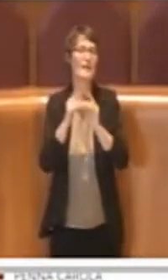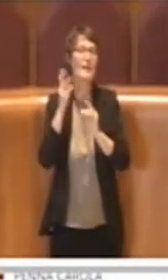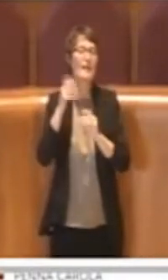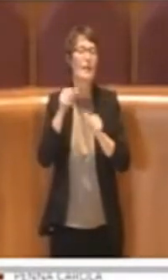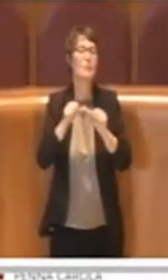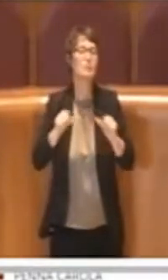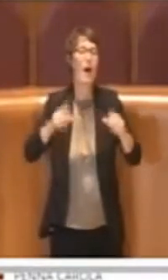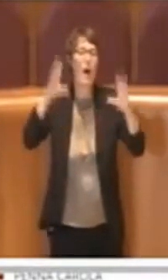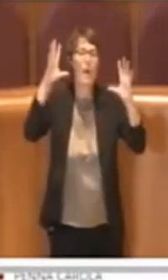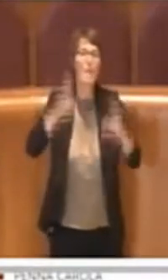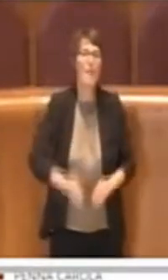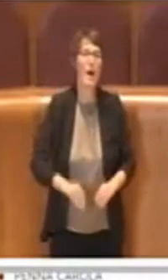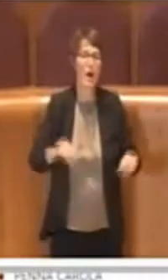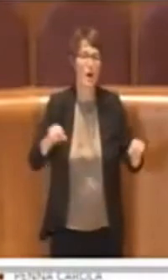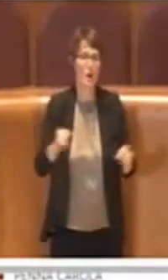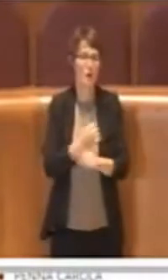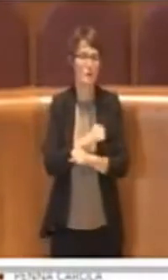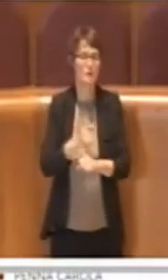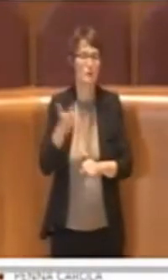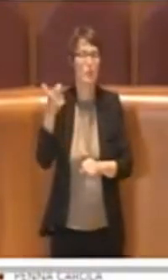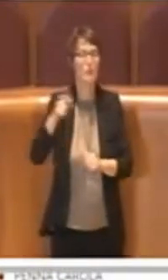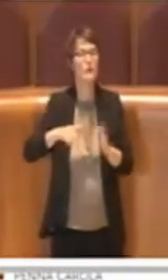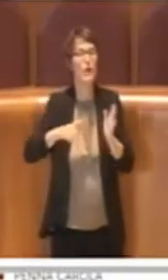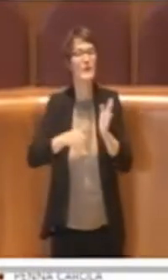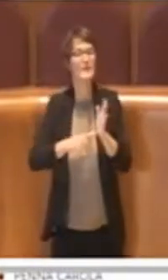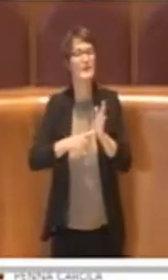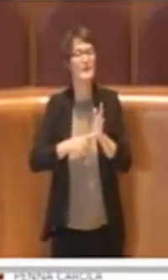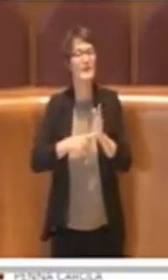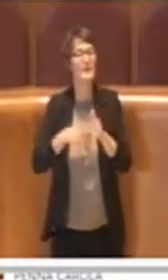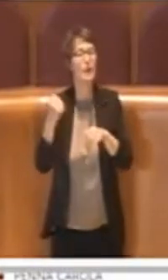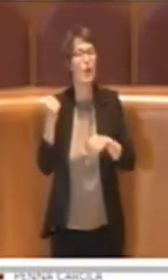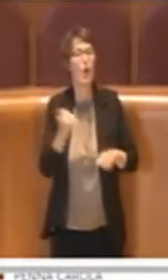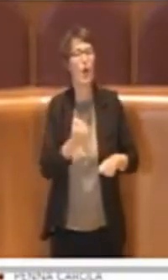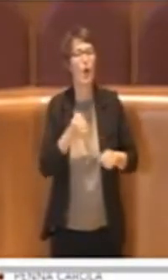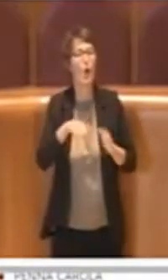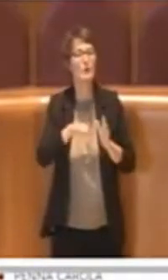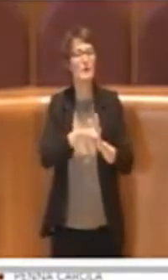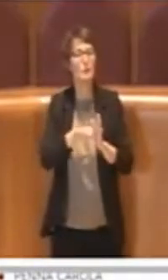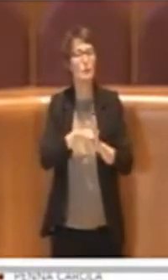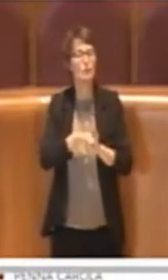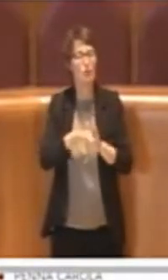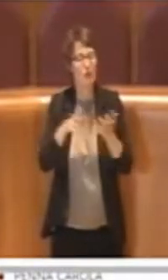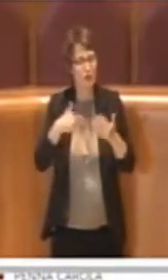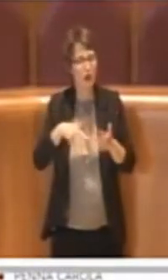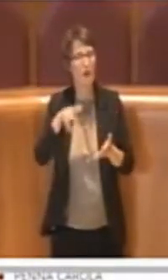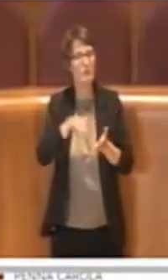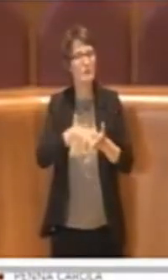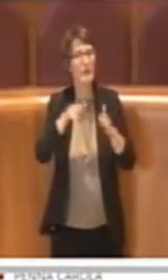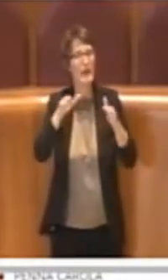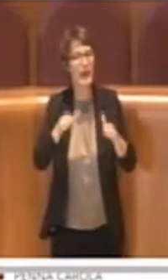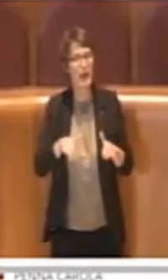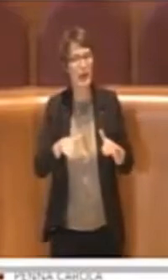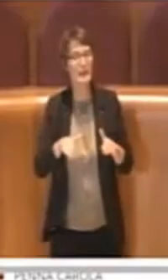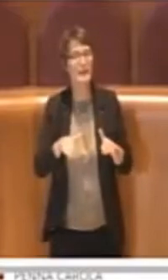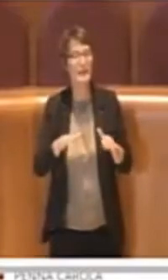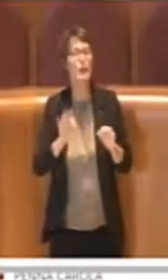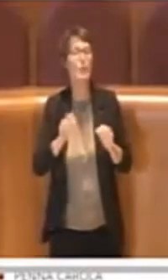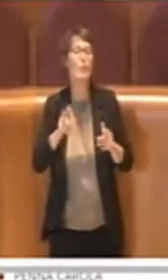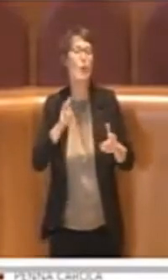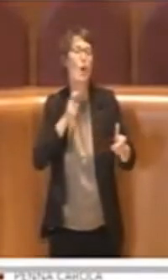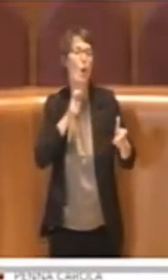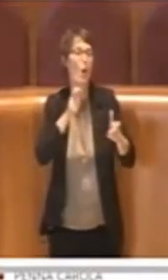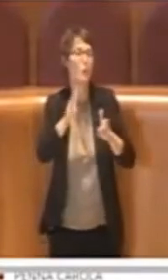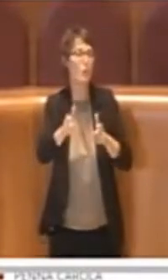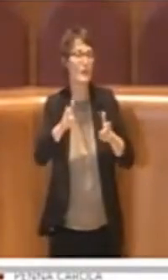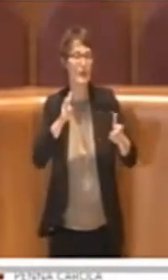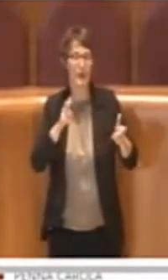c'è un diritto costituzionale garantito alla comunicazione che è ai noi molto forte e purtroppo